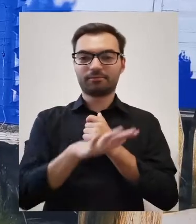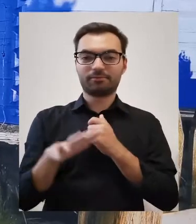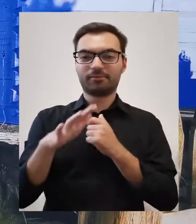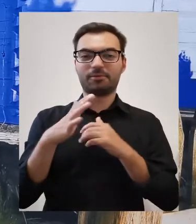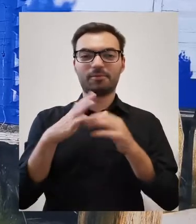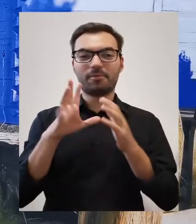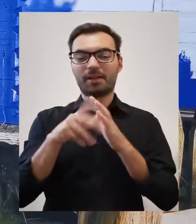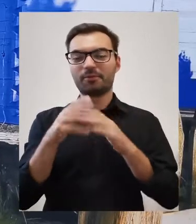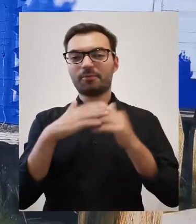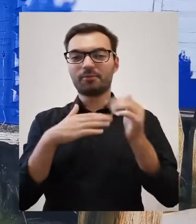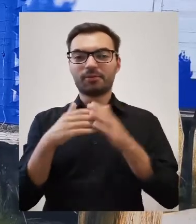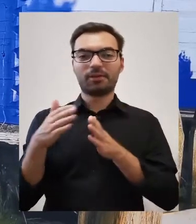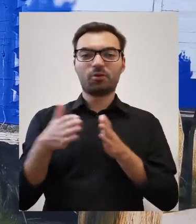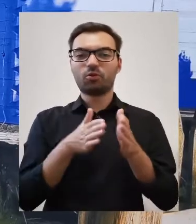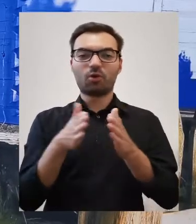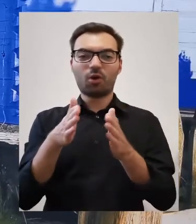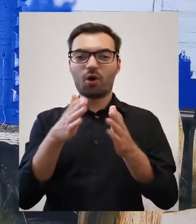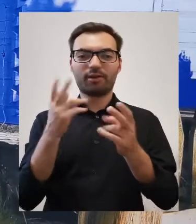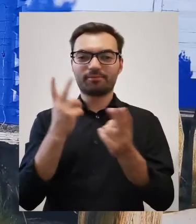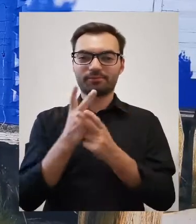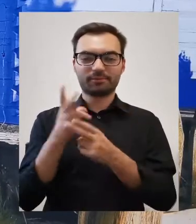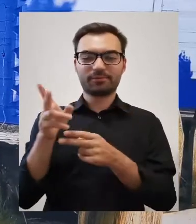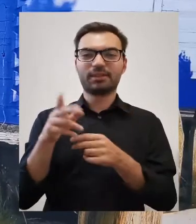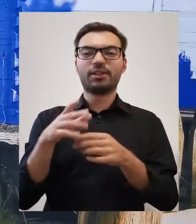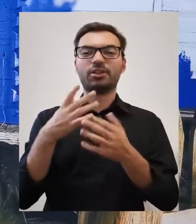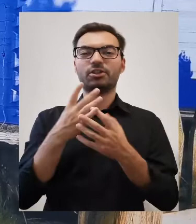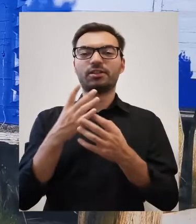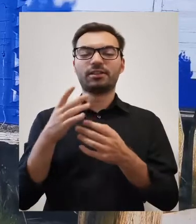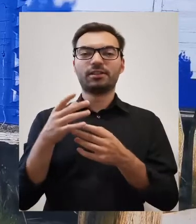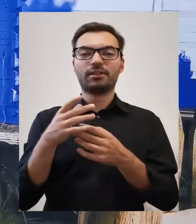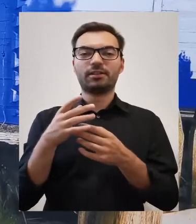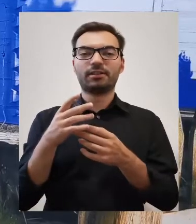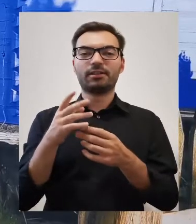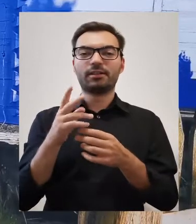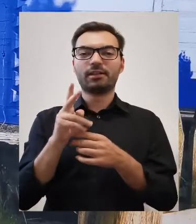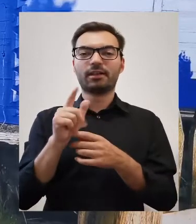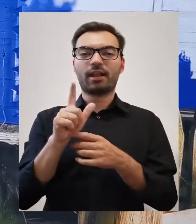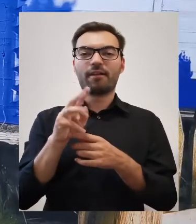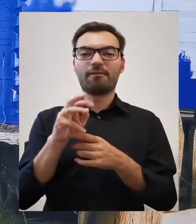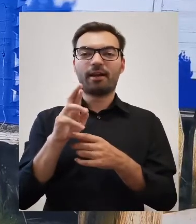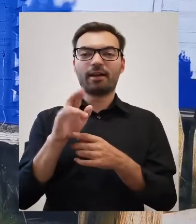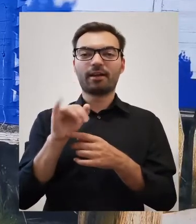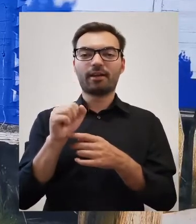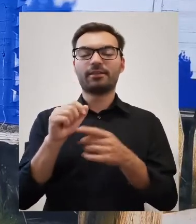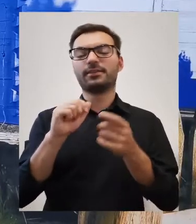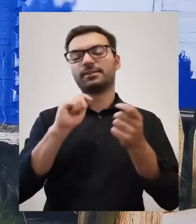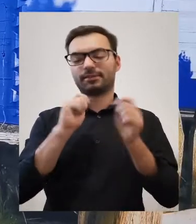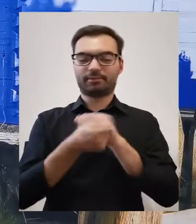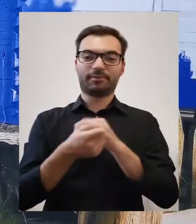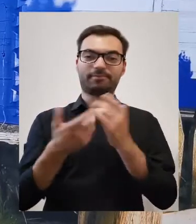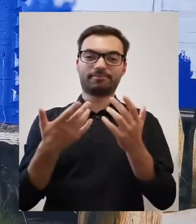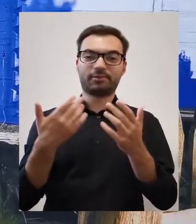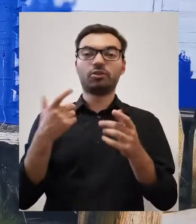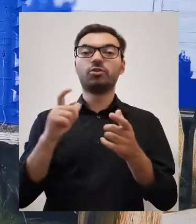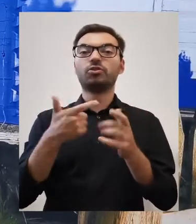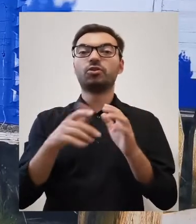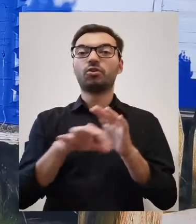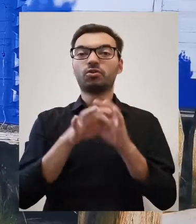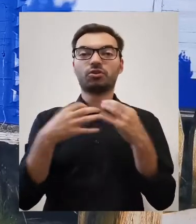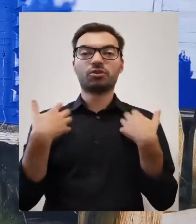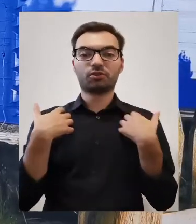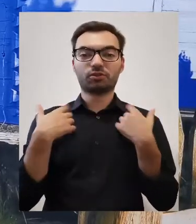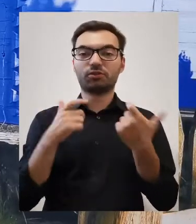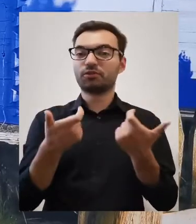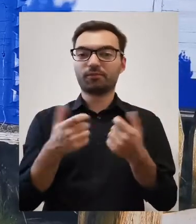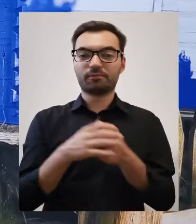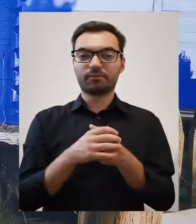struktura kalwaryjska została zmieniona. Cóż